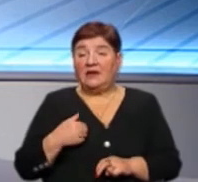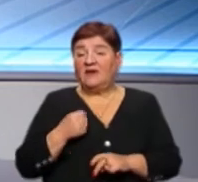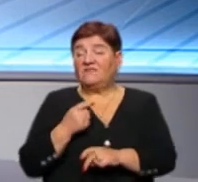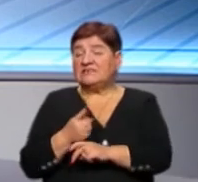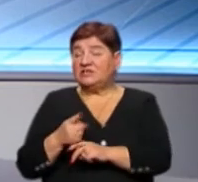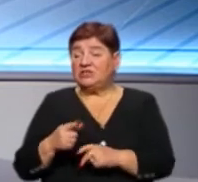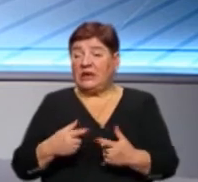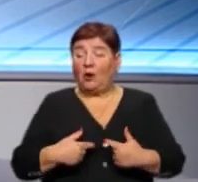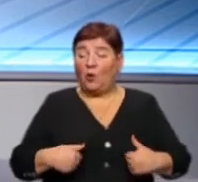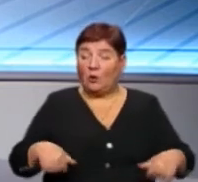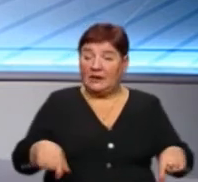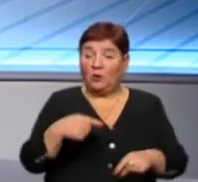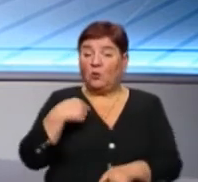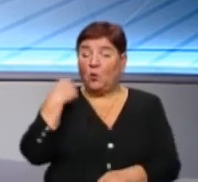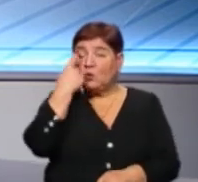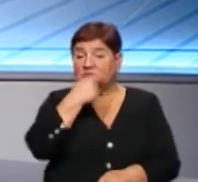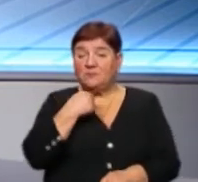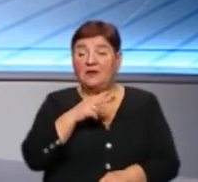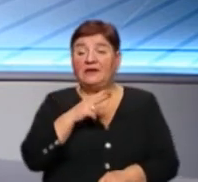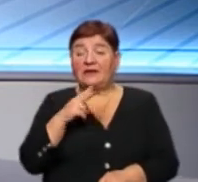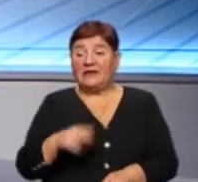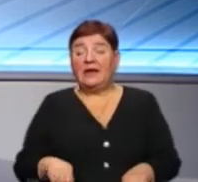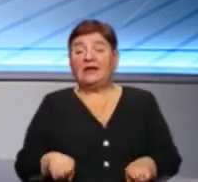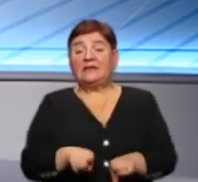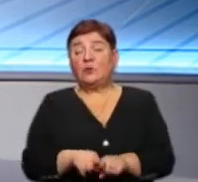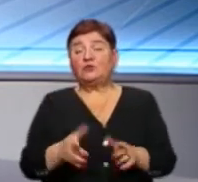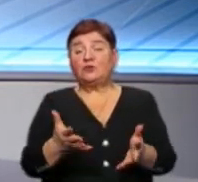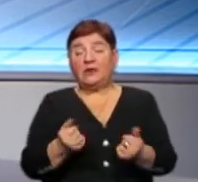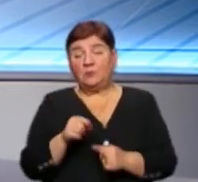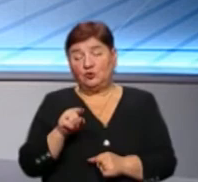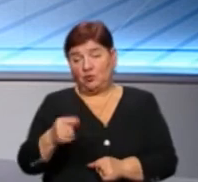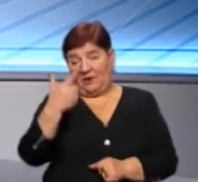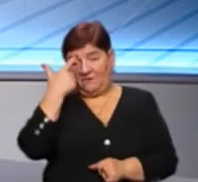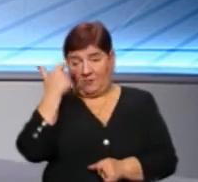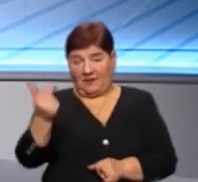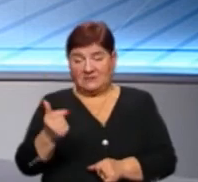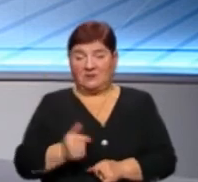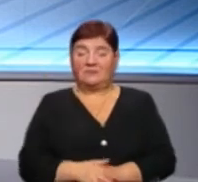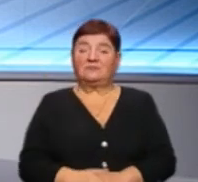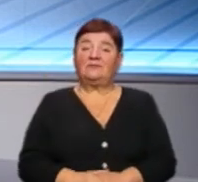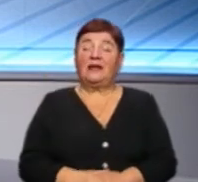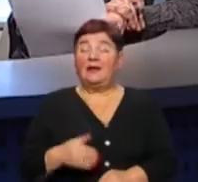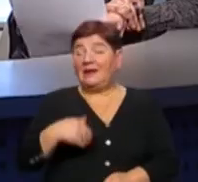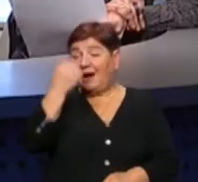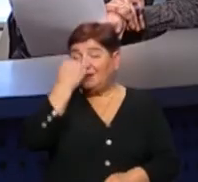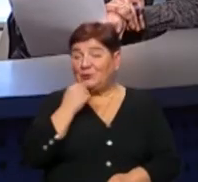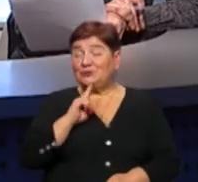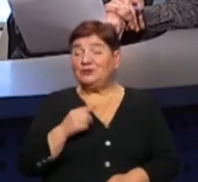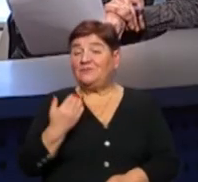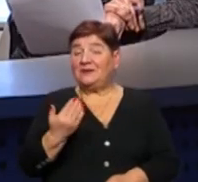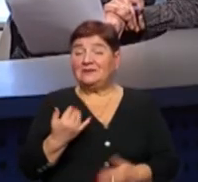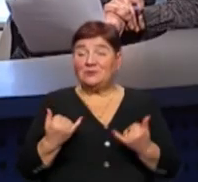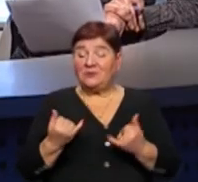невизначені коли осіб, які також отримують цю інформацію. Я дякую вам за те, що ви